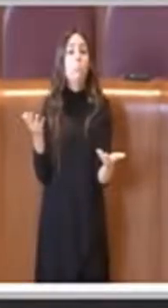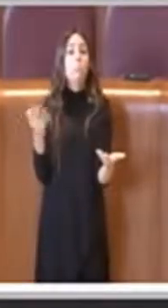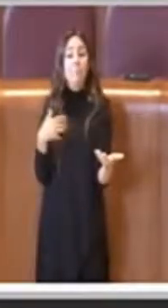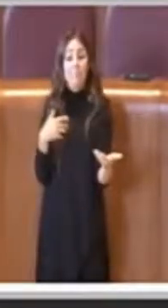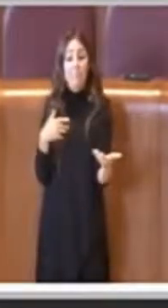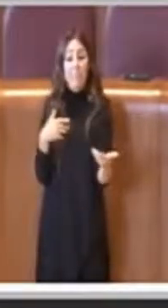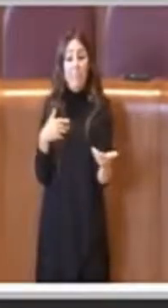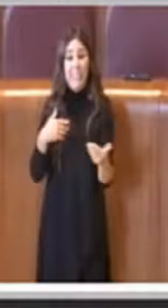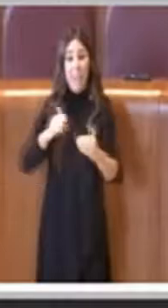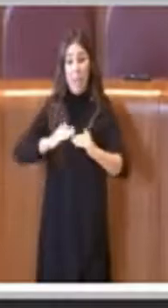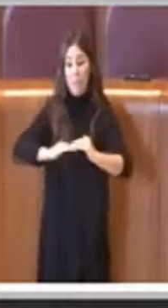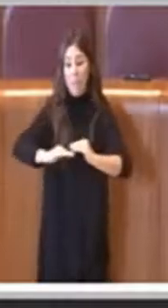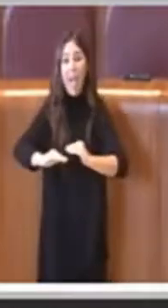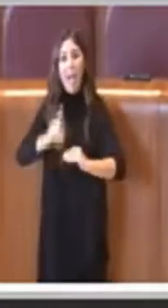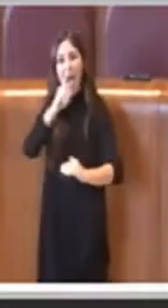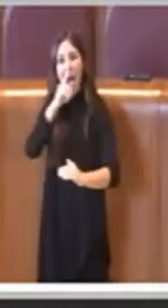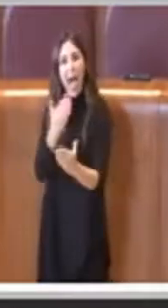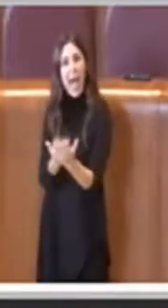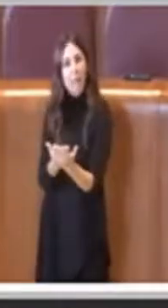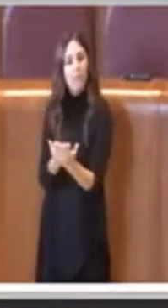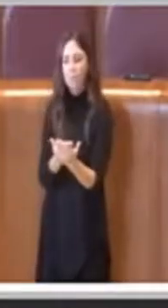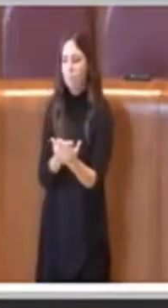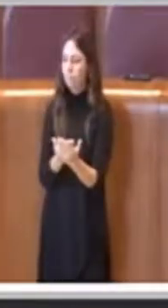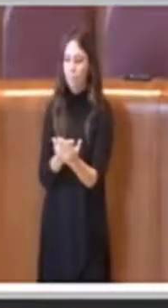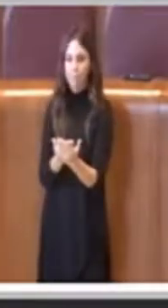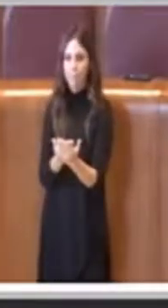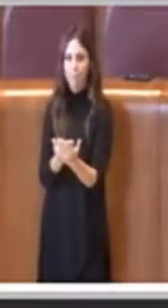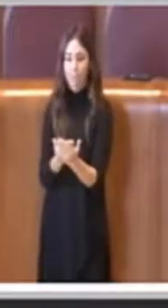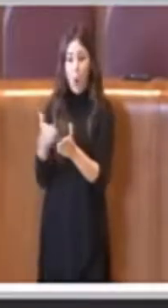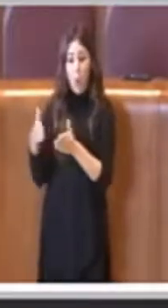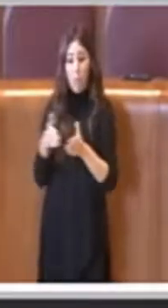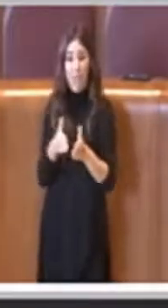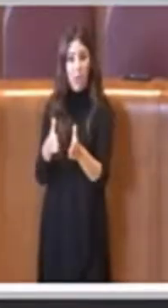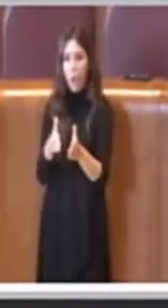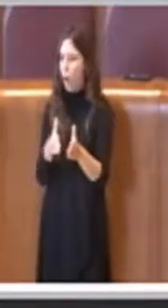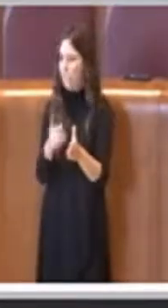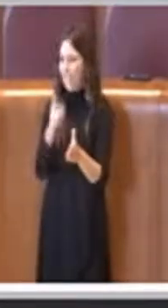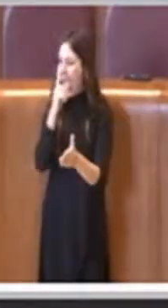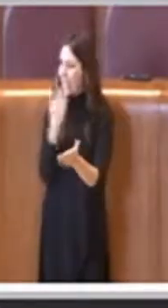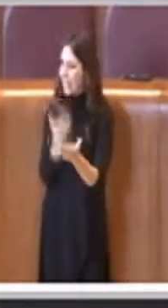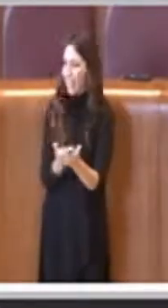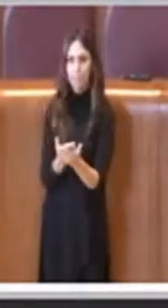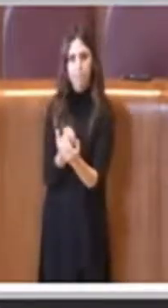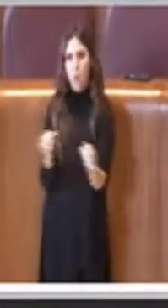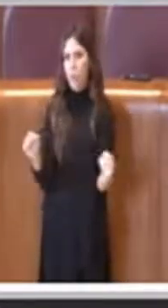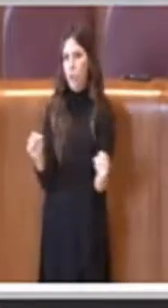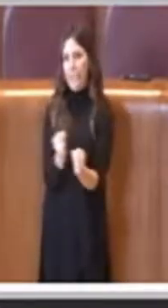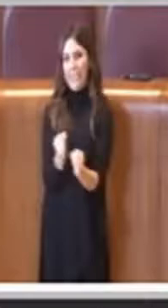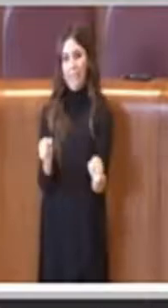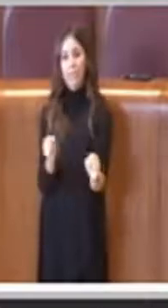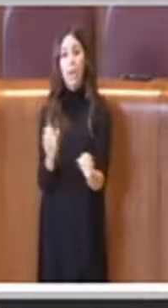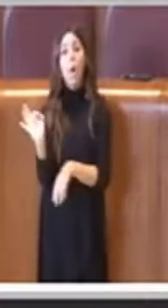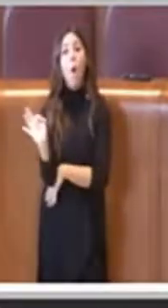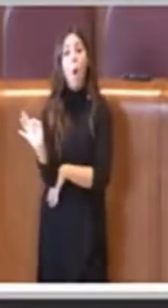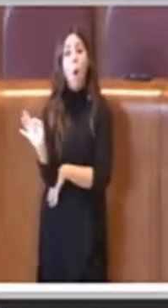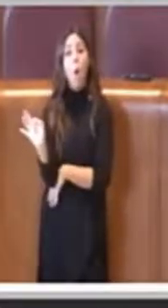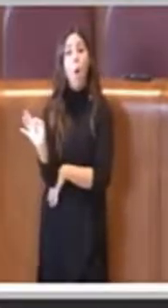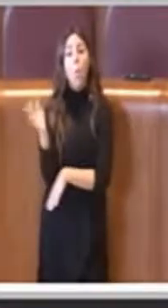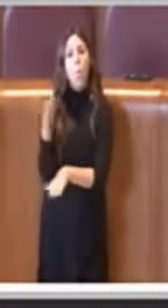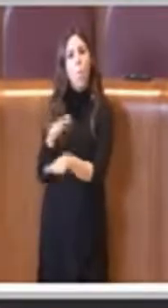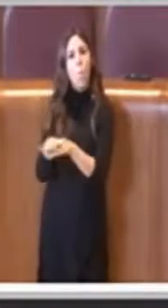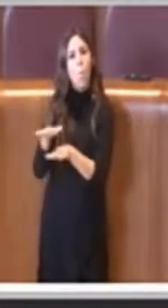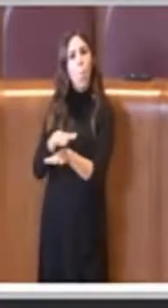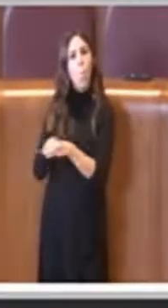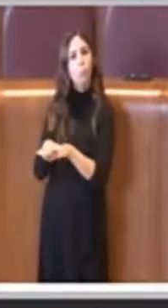pavimentazione che non è edonia a dei percorsi o comunque diciamo all'utilizzo